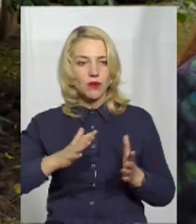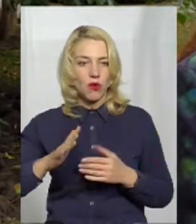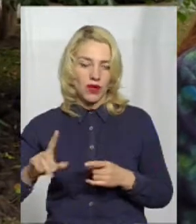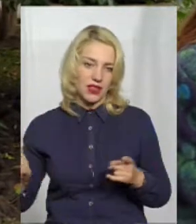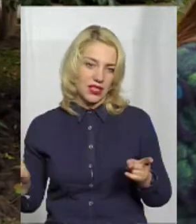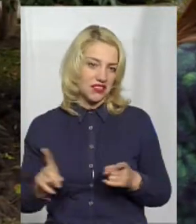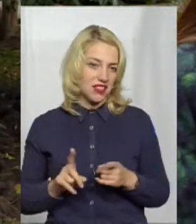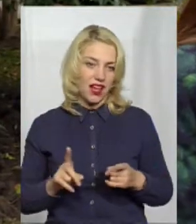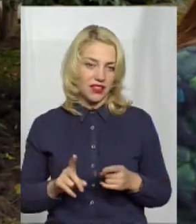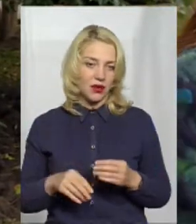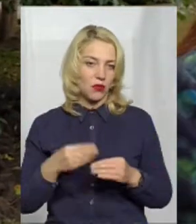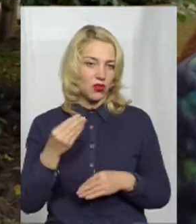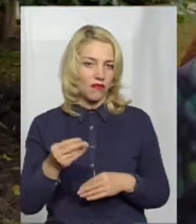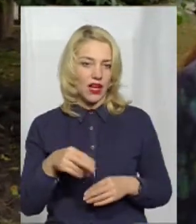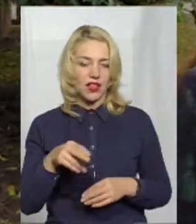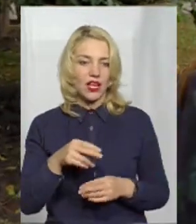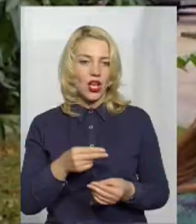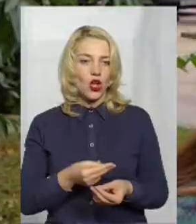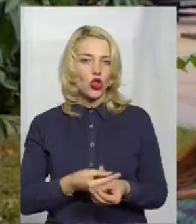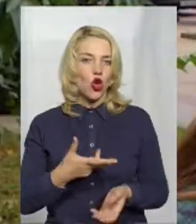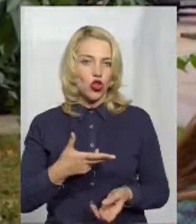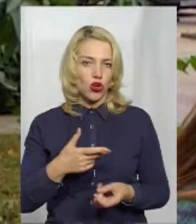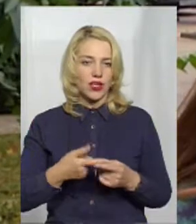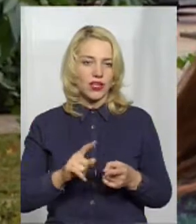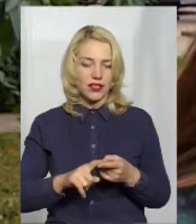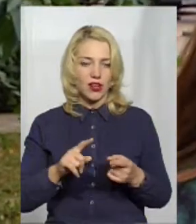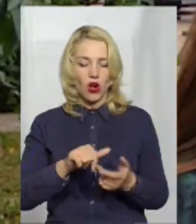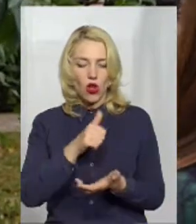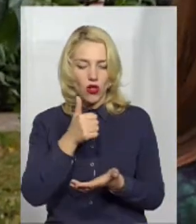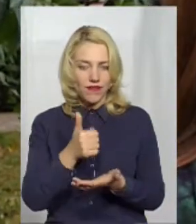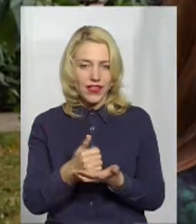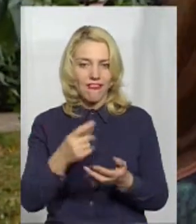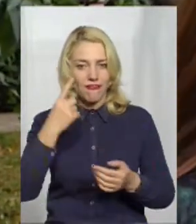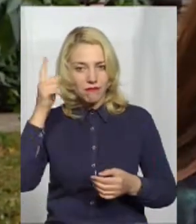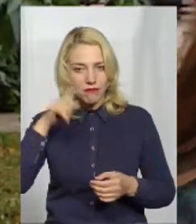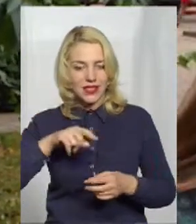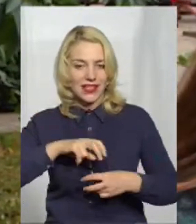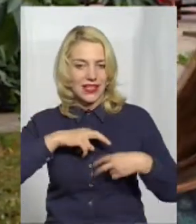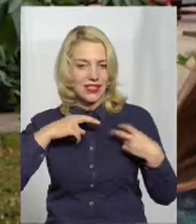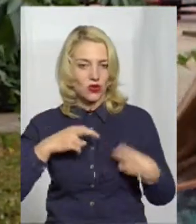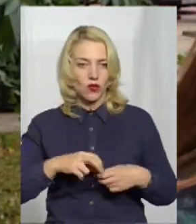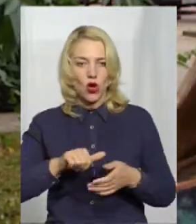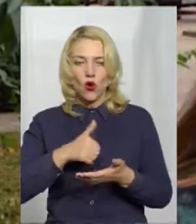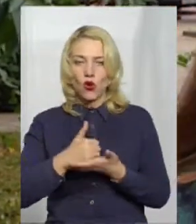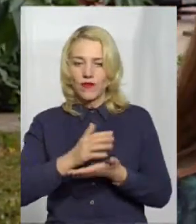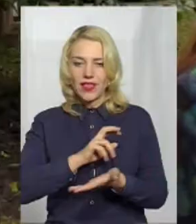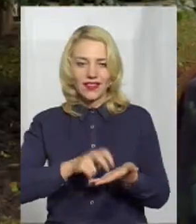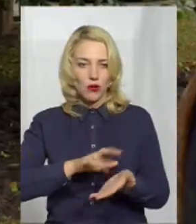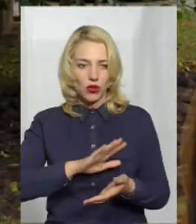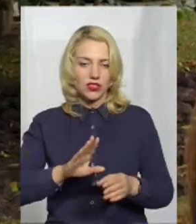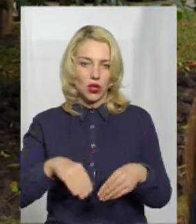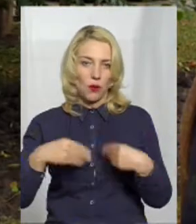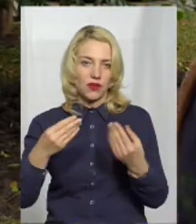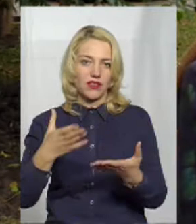принципі, подавали донори, можна сказати одне. Головне – вміти ризикувати, головне – вміти не боятися та подавати свої ідеї.